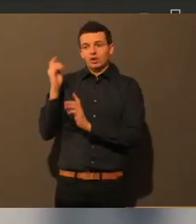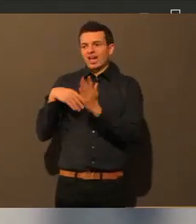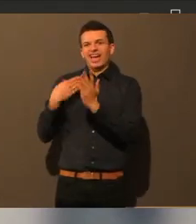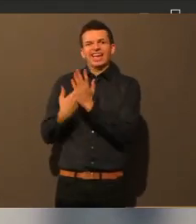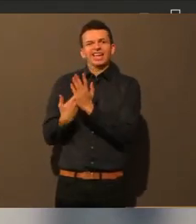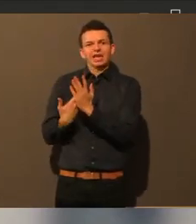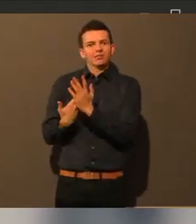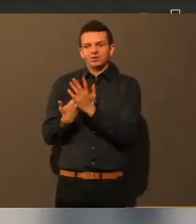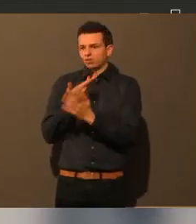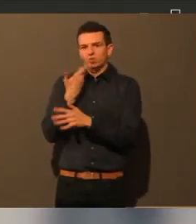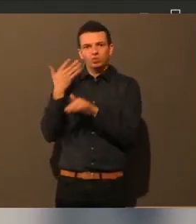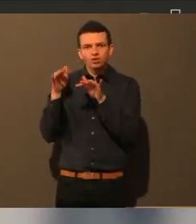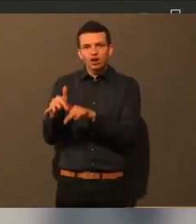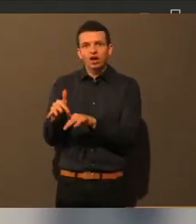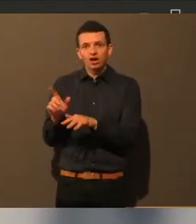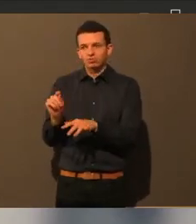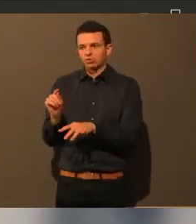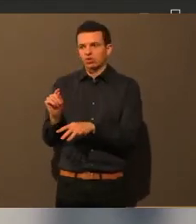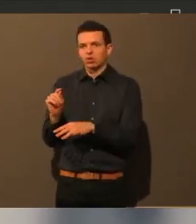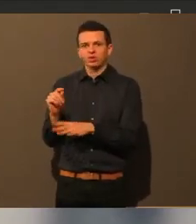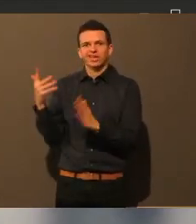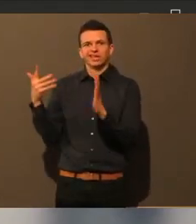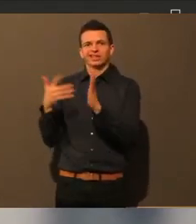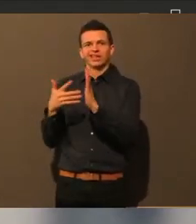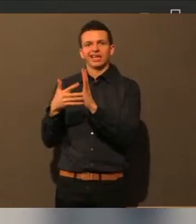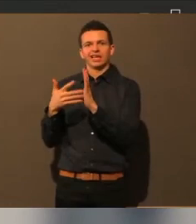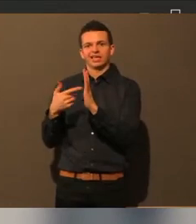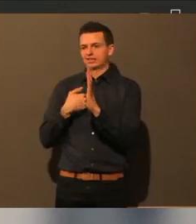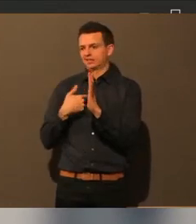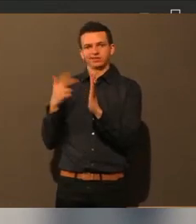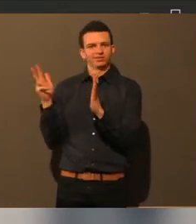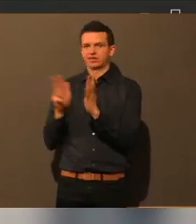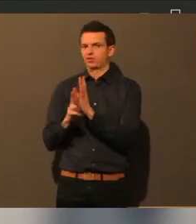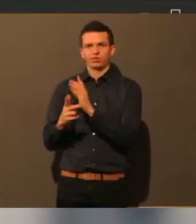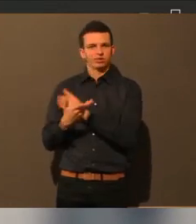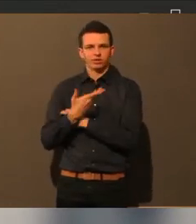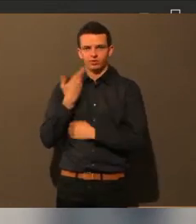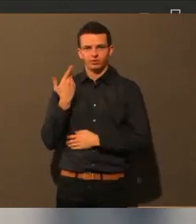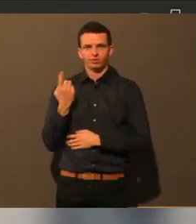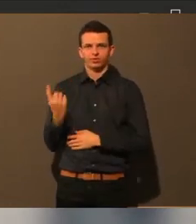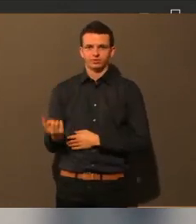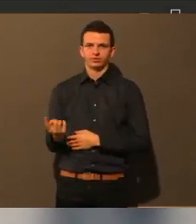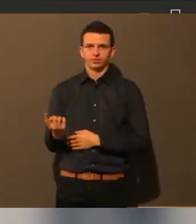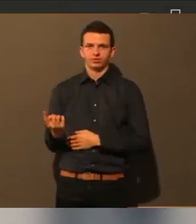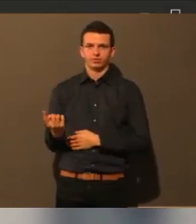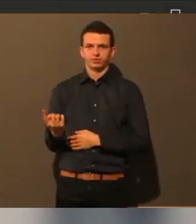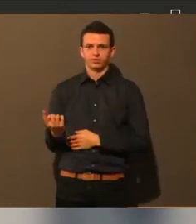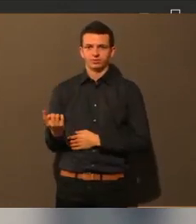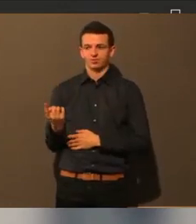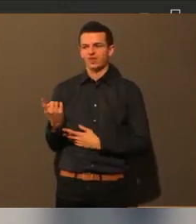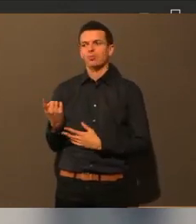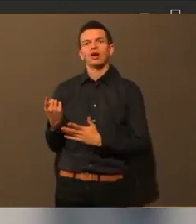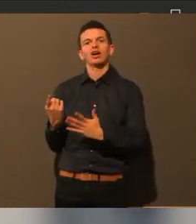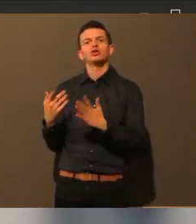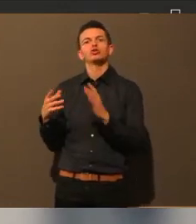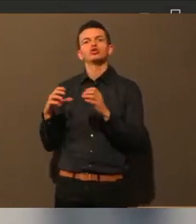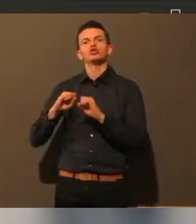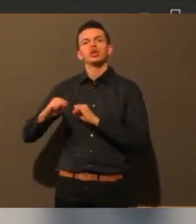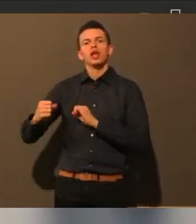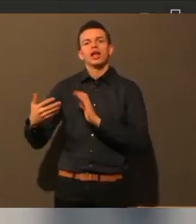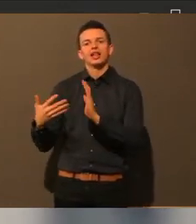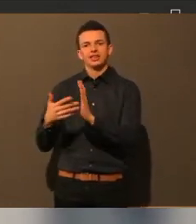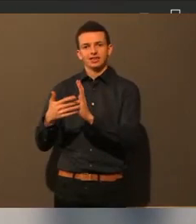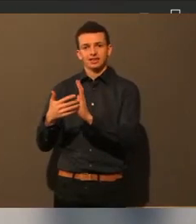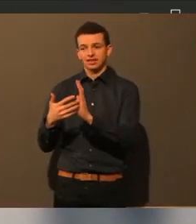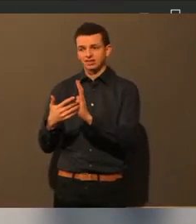Schnelltests angeboten? Und da übergebe ich jetzt mal kurz an den Rainer Erben, an unseren Gesundheitsreferenten, der vielleicht diese abschließende letzte